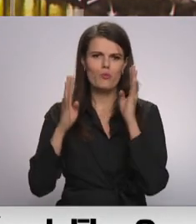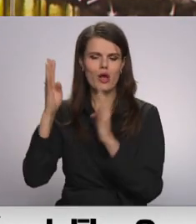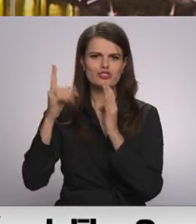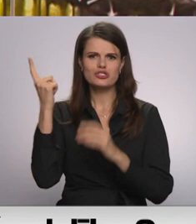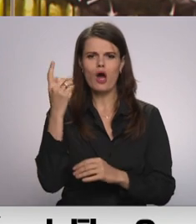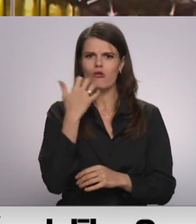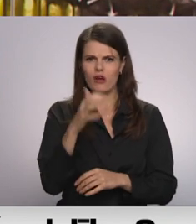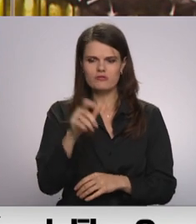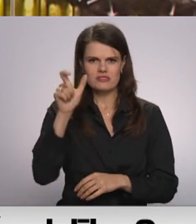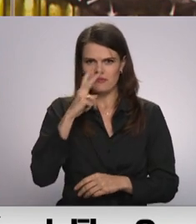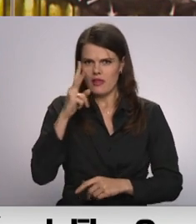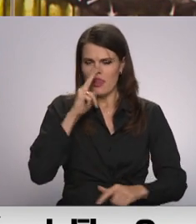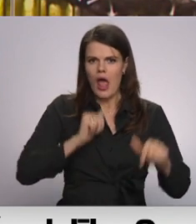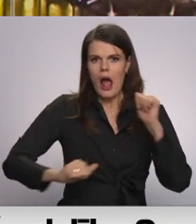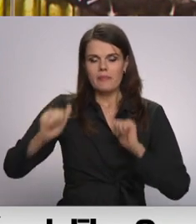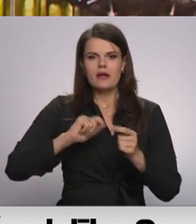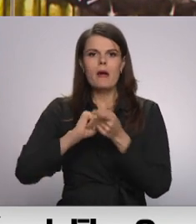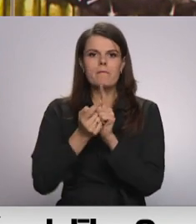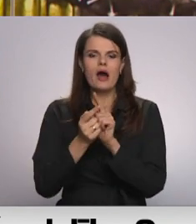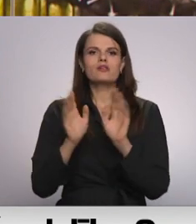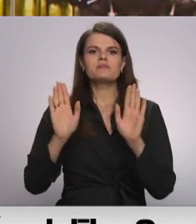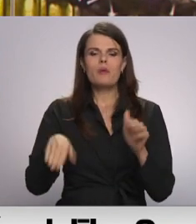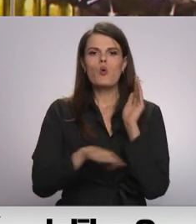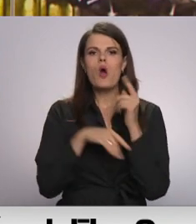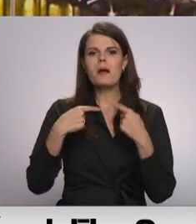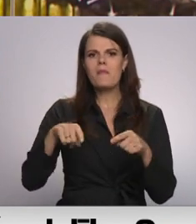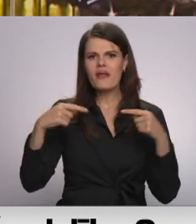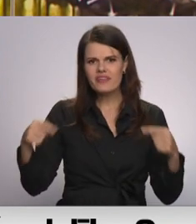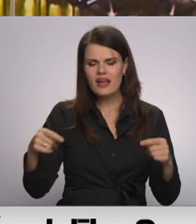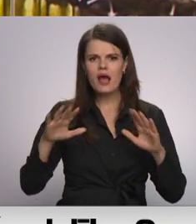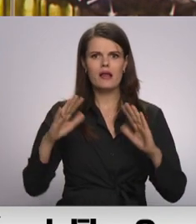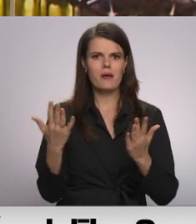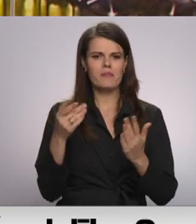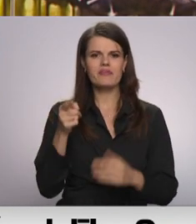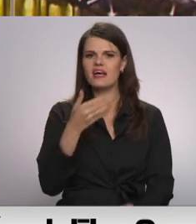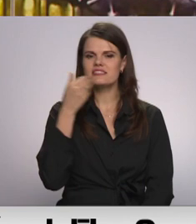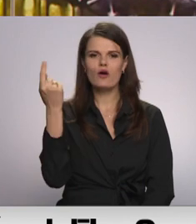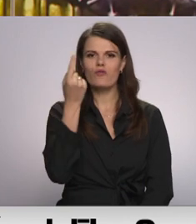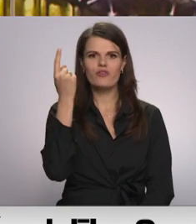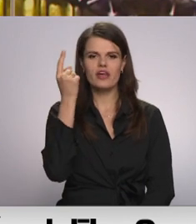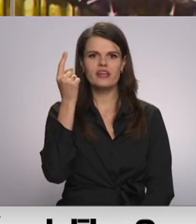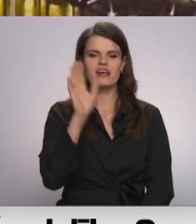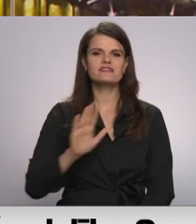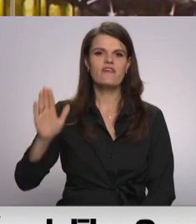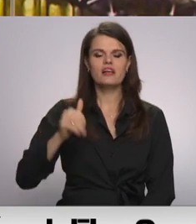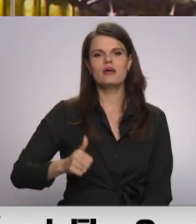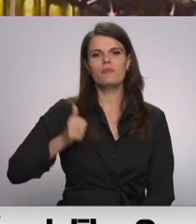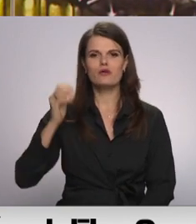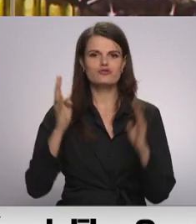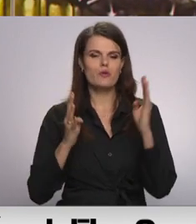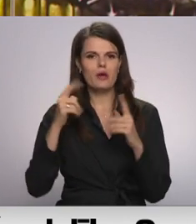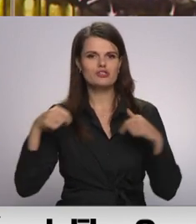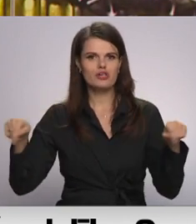sabiedrības neapmierinātību pārtaps par koka materiāliem. Taču tas nebūtu nav vienīgais valstī piedarošais meža nogabalsas salkrastu apkaimē.